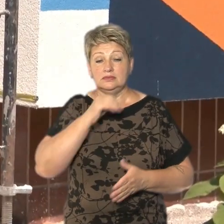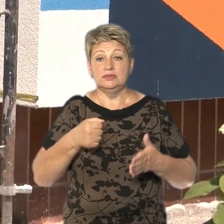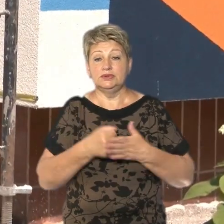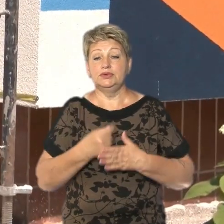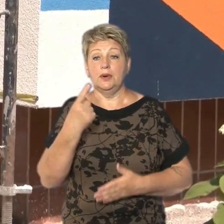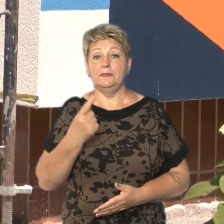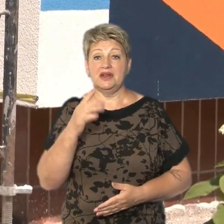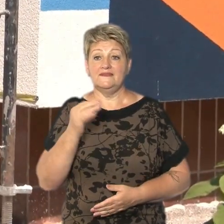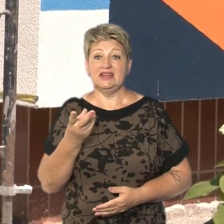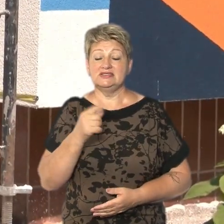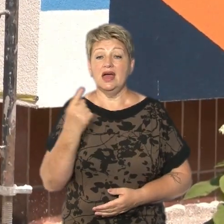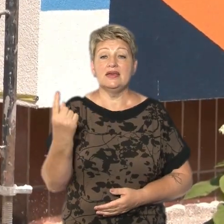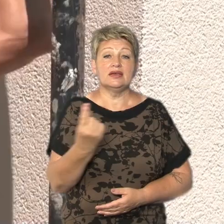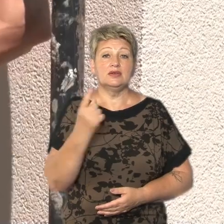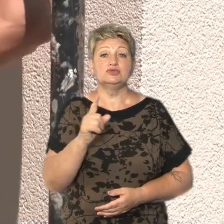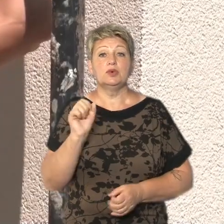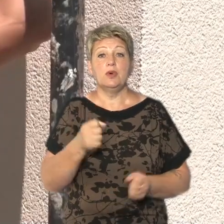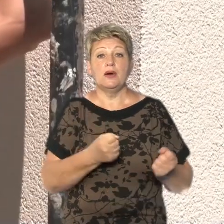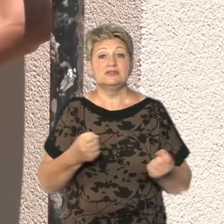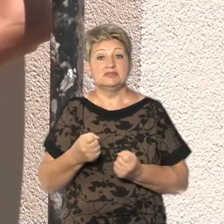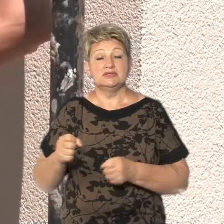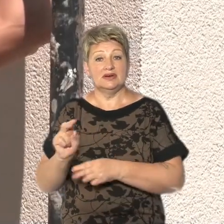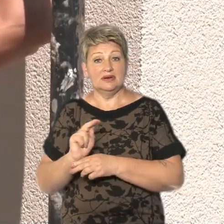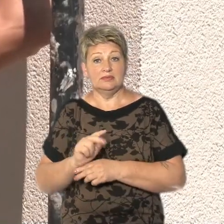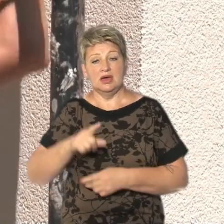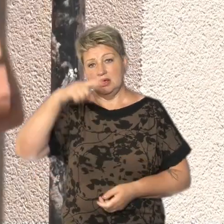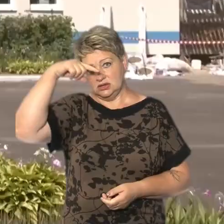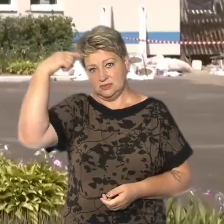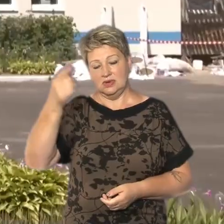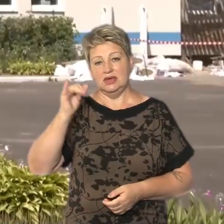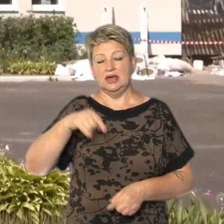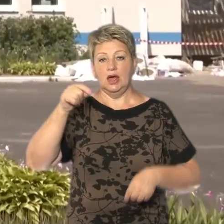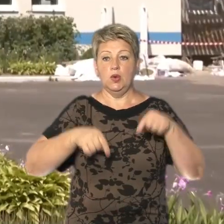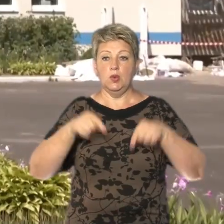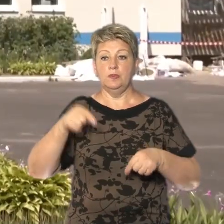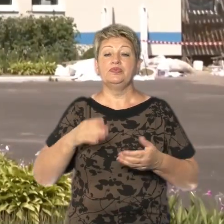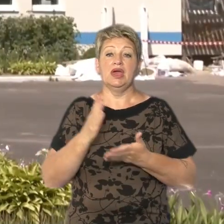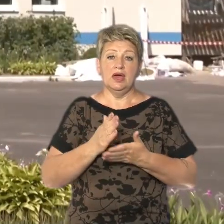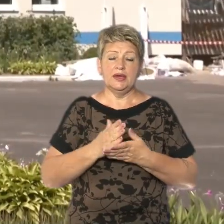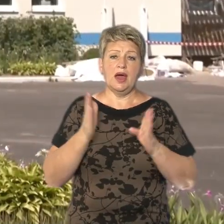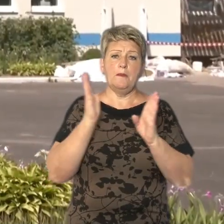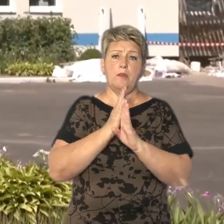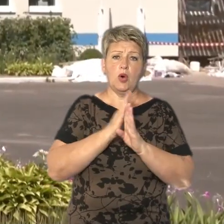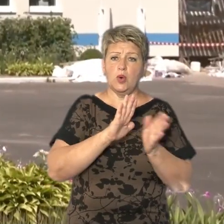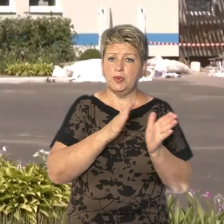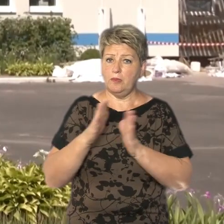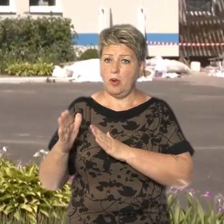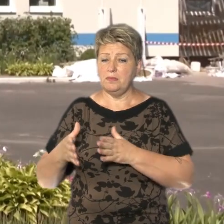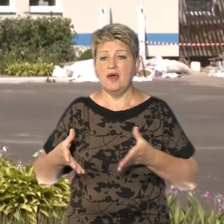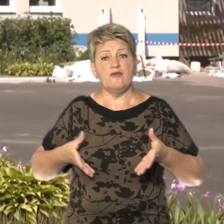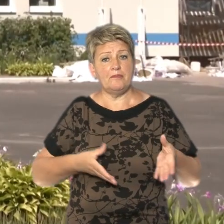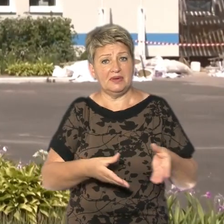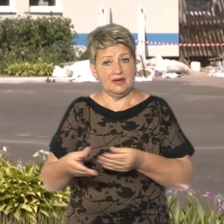вересня. Єдине, що може затримати ремонт – це спека та дощ. Тоже і погодні моменти дуже впливають, скажімо так,